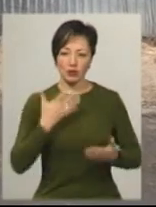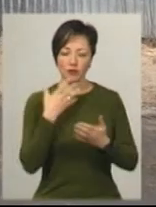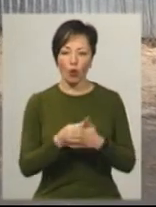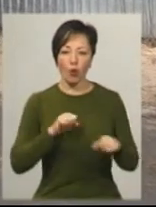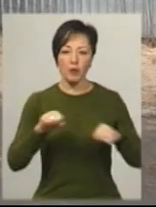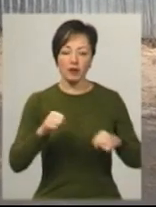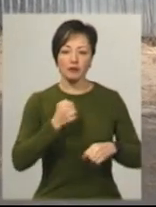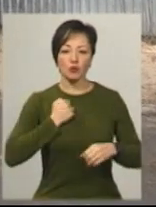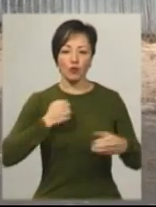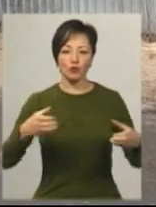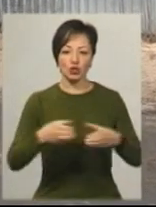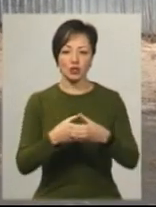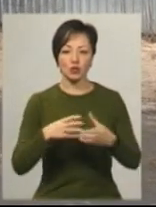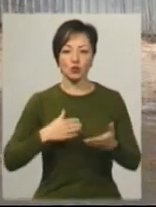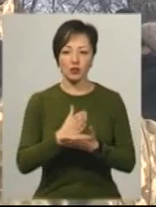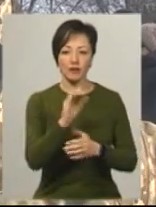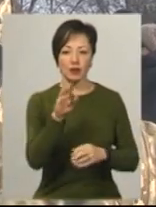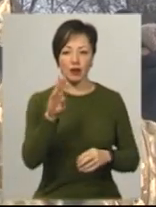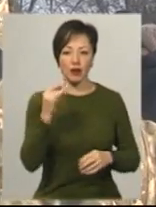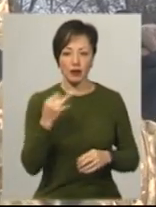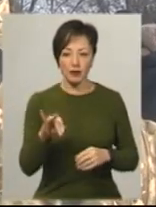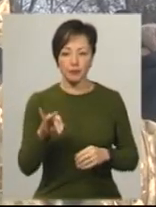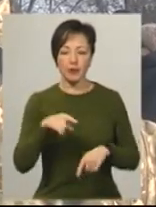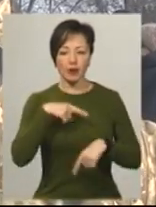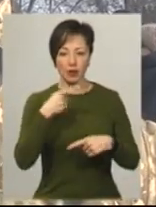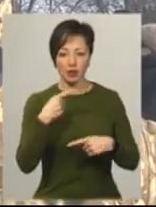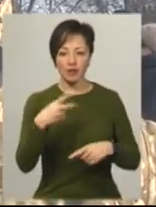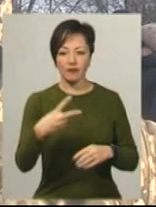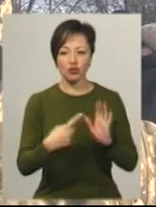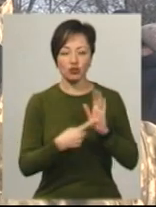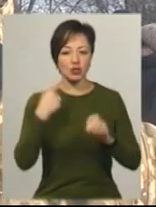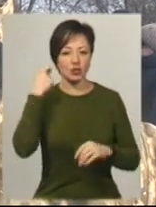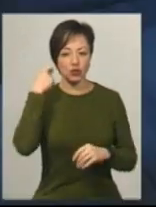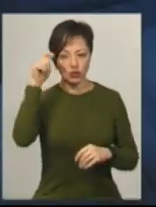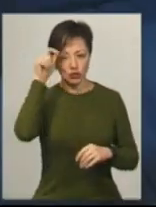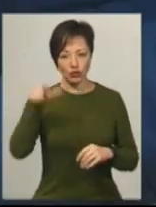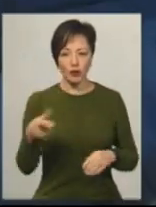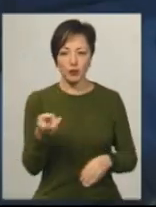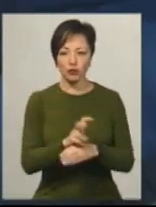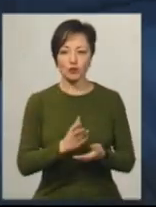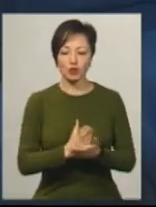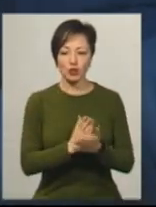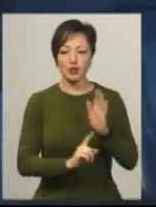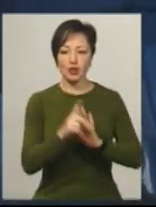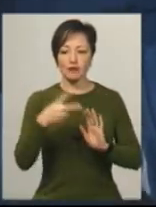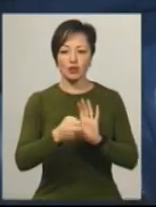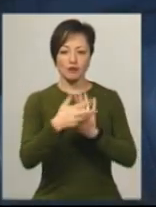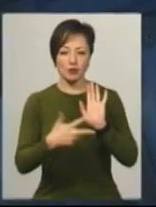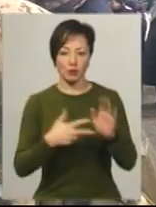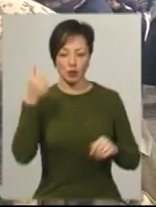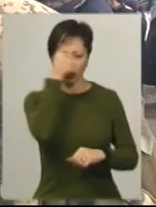зводу військової частини, де проходив службу Віталій Караван, Вадим Галошка каже, 26-річний чоловік прийшов служити з 2018